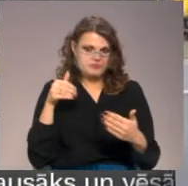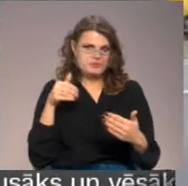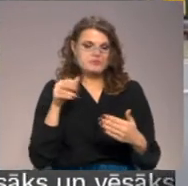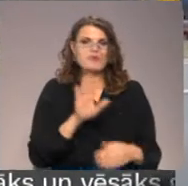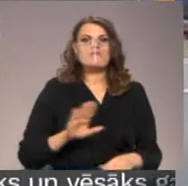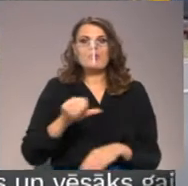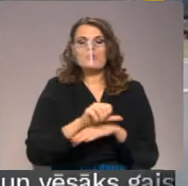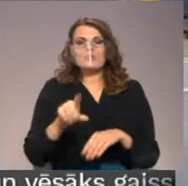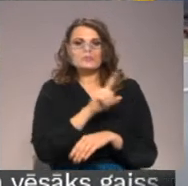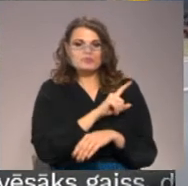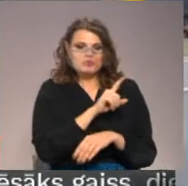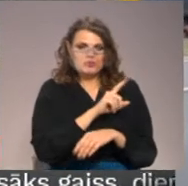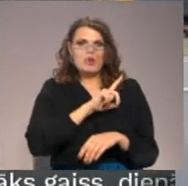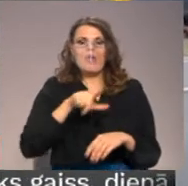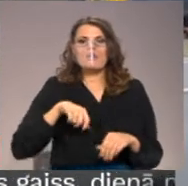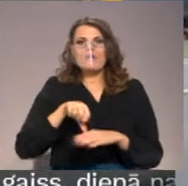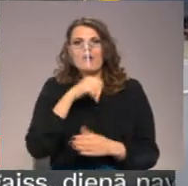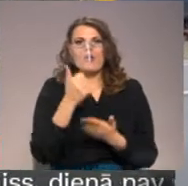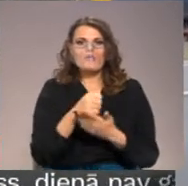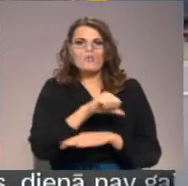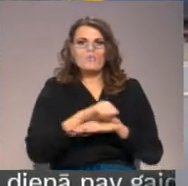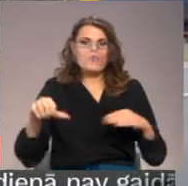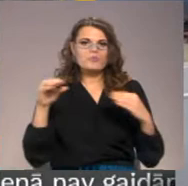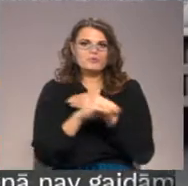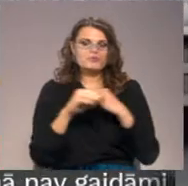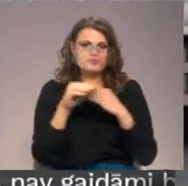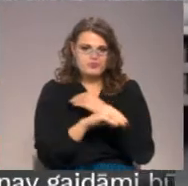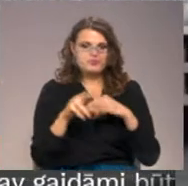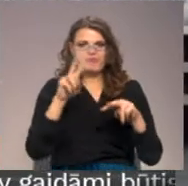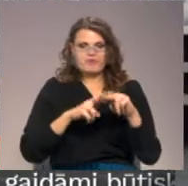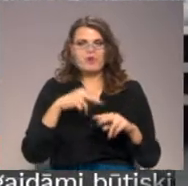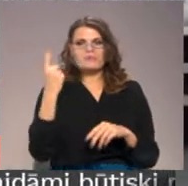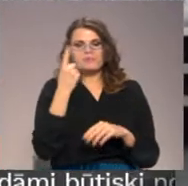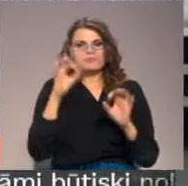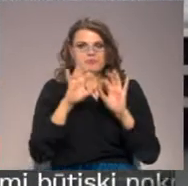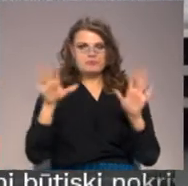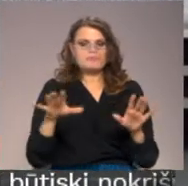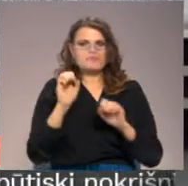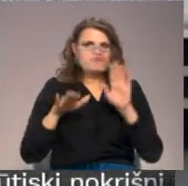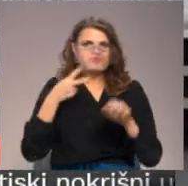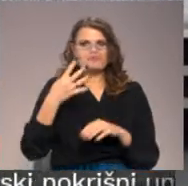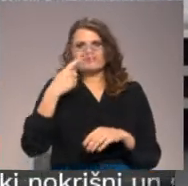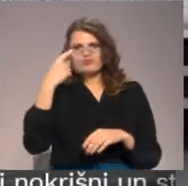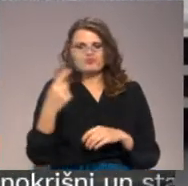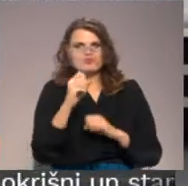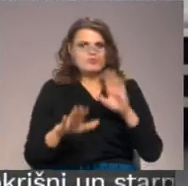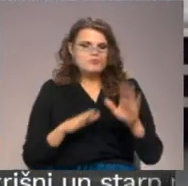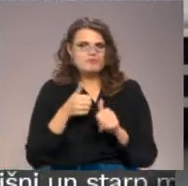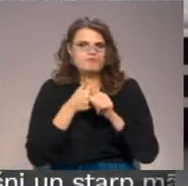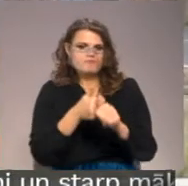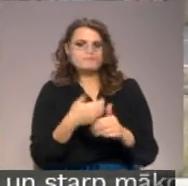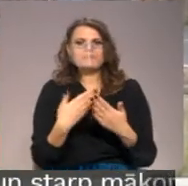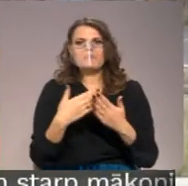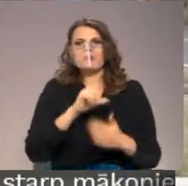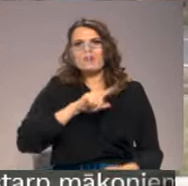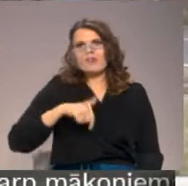Valsts robežsārds pie Latvijas galveniem robežspunktiem kūpš pirmdienas pastiprināt kontrolu veids 24 stundas dienaktī, 7 dienas nedēļā. Piemēram,